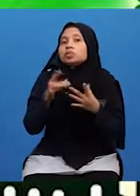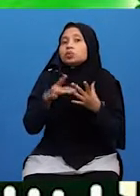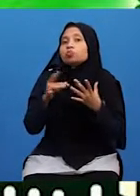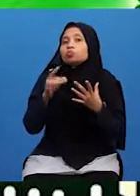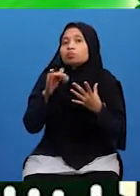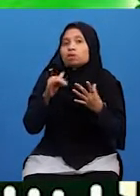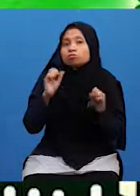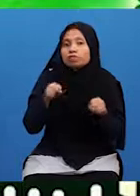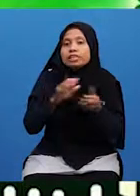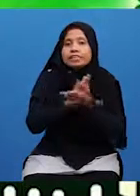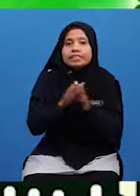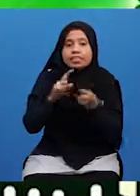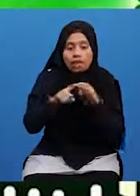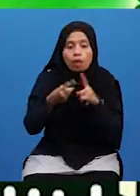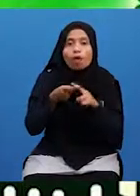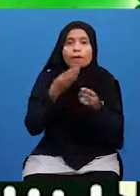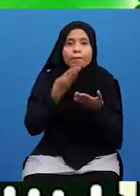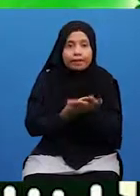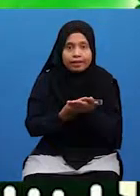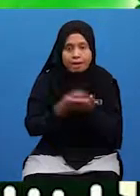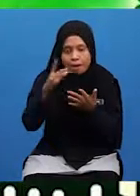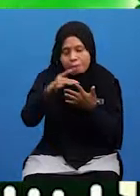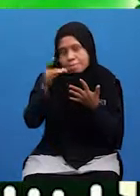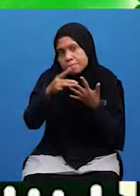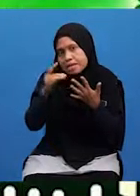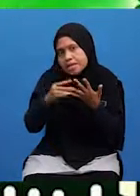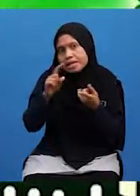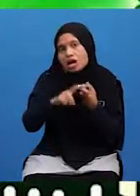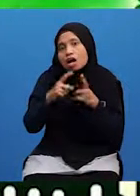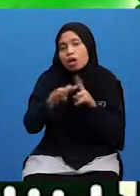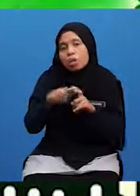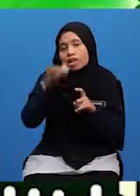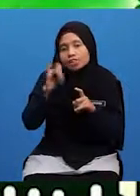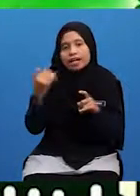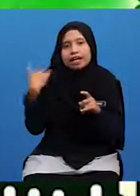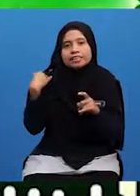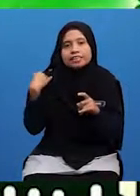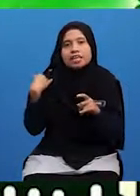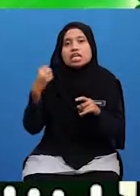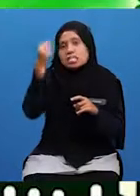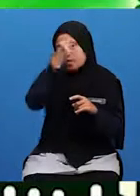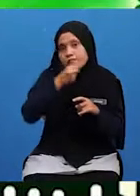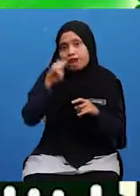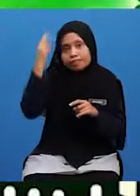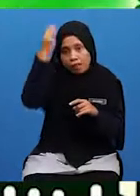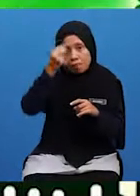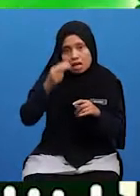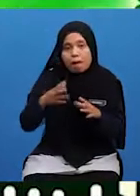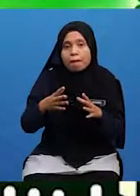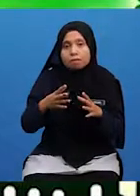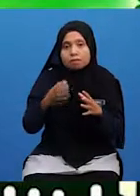Jadi Kawan Baik Bagi Kamu Pilih Kawan Yang Ada Ciri Sifat Nabi Ini Iaitu